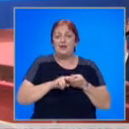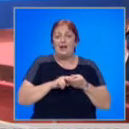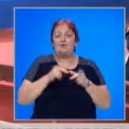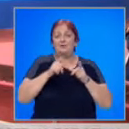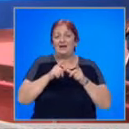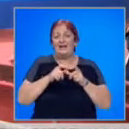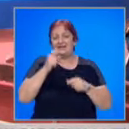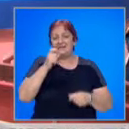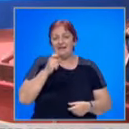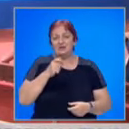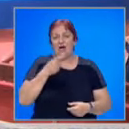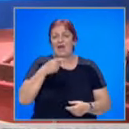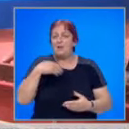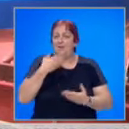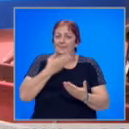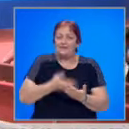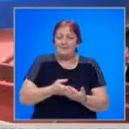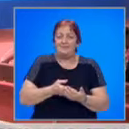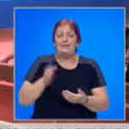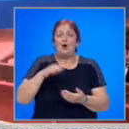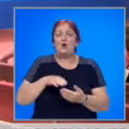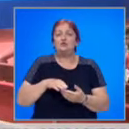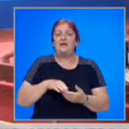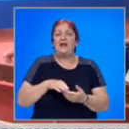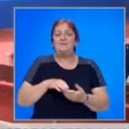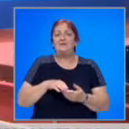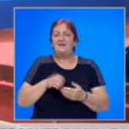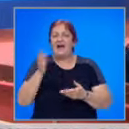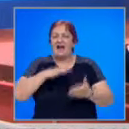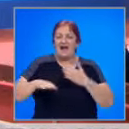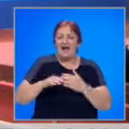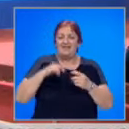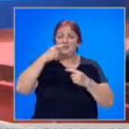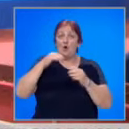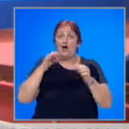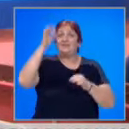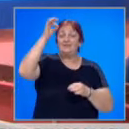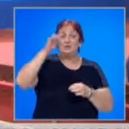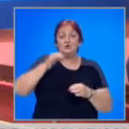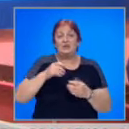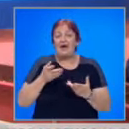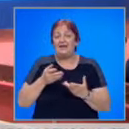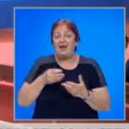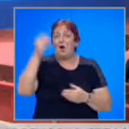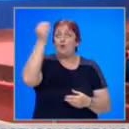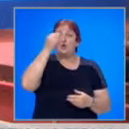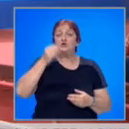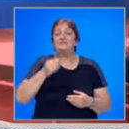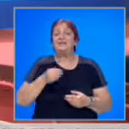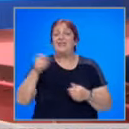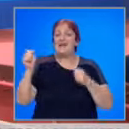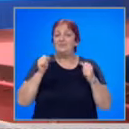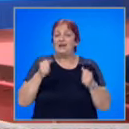и Миглена Селишка. Имаме представители още и в каратето, скока на височина и разбира се и художествената